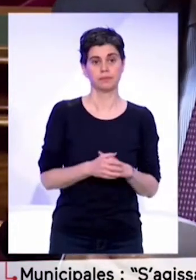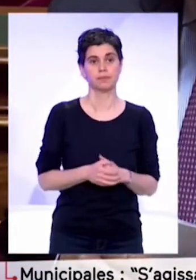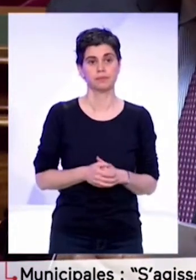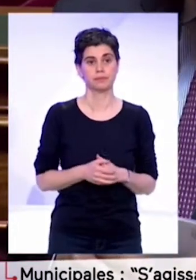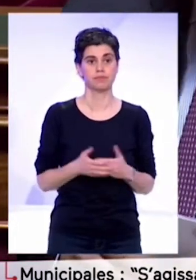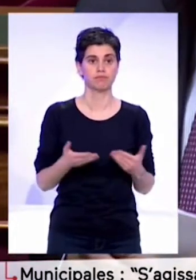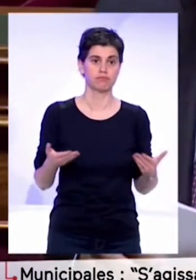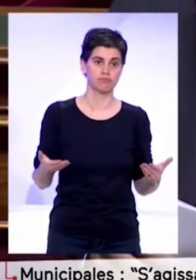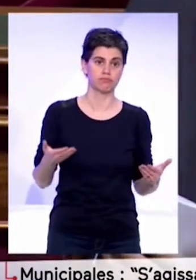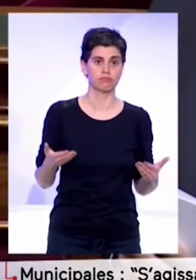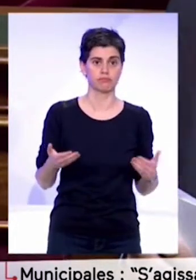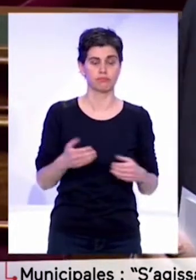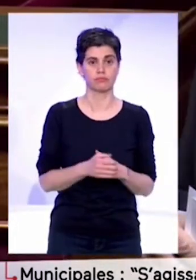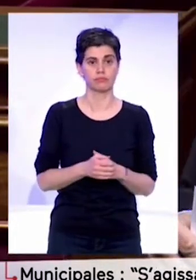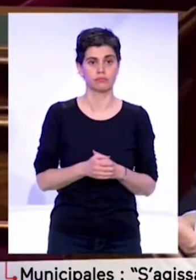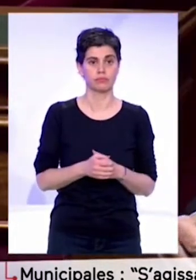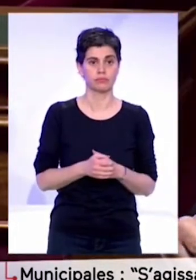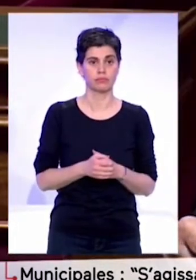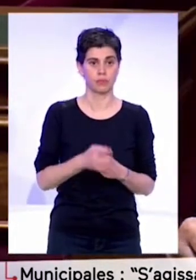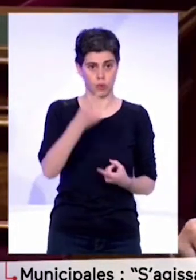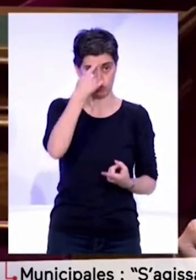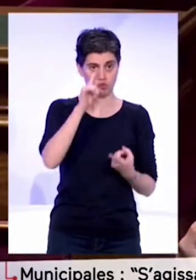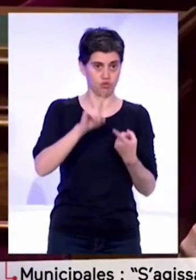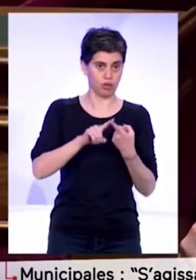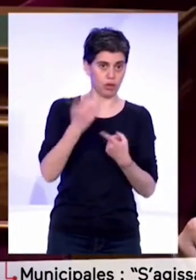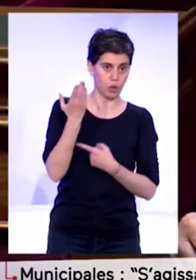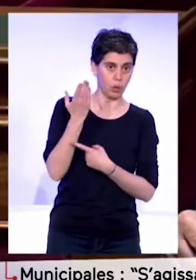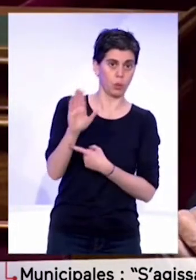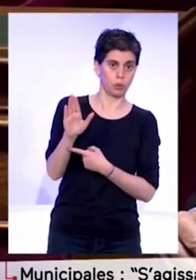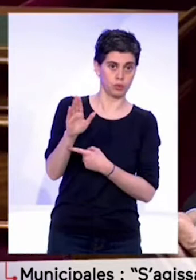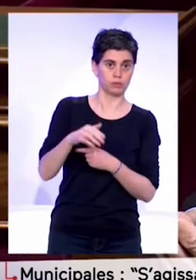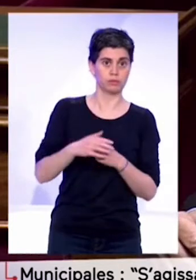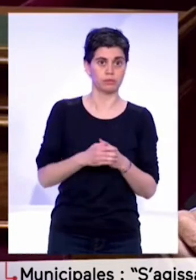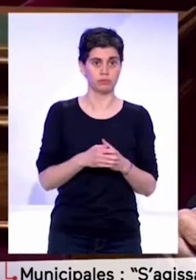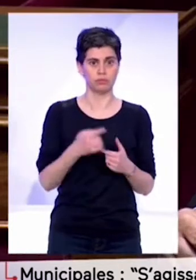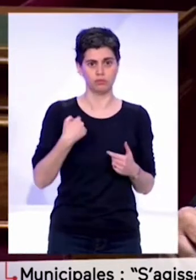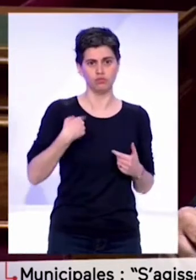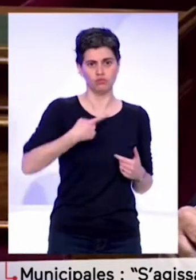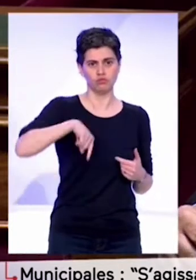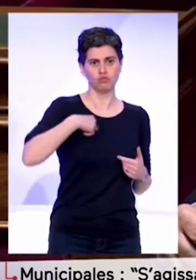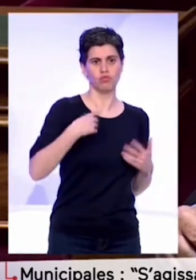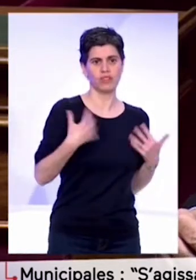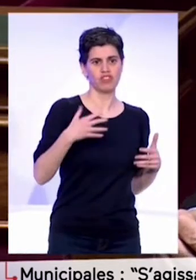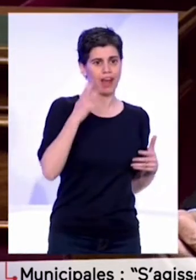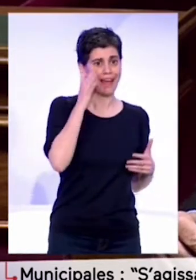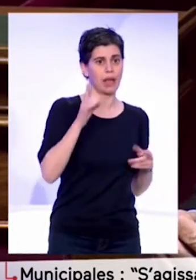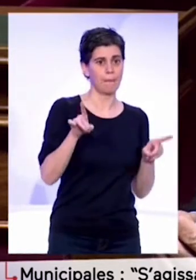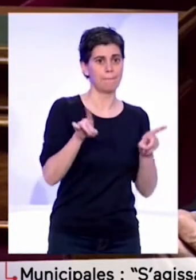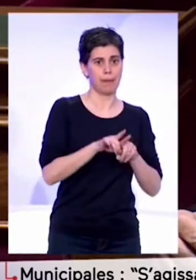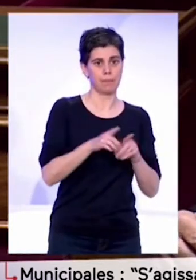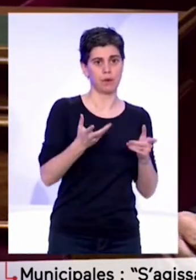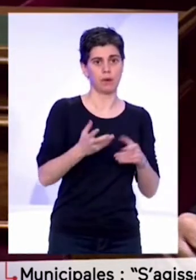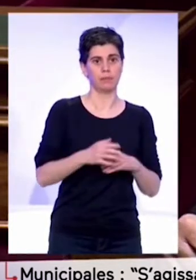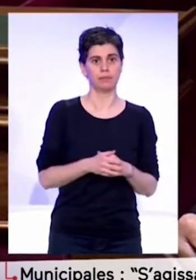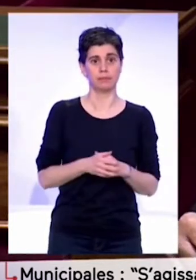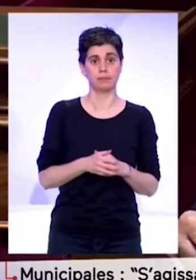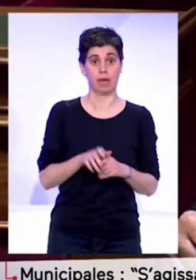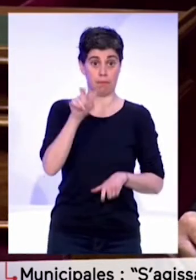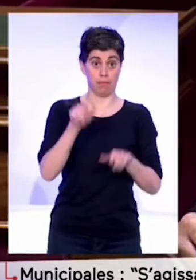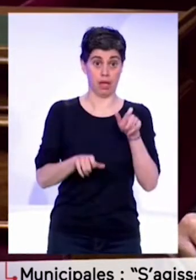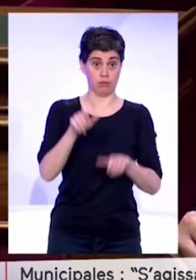et nous avions été nombreux à faire remonter cette préoccupation aussi, celle de la responsabilité.